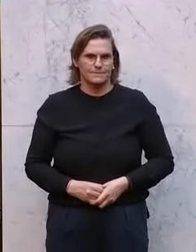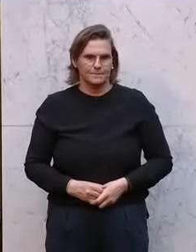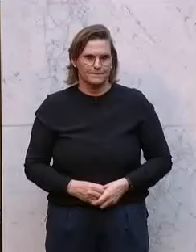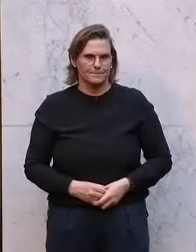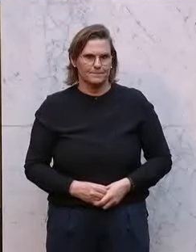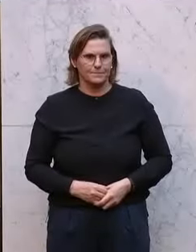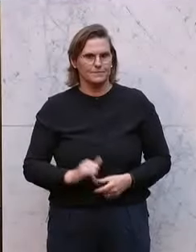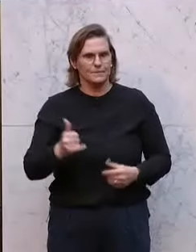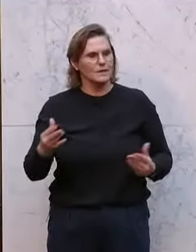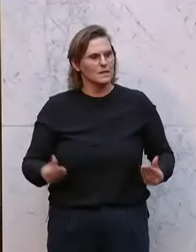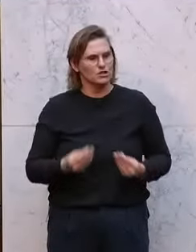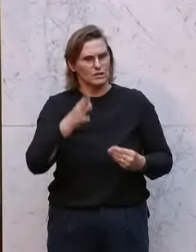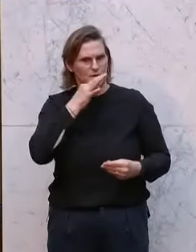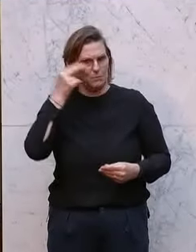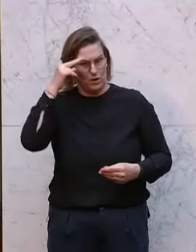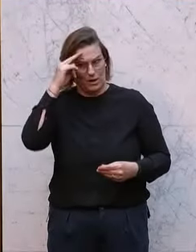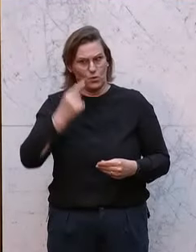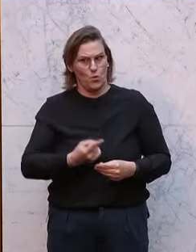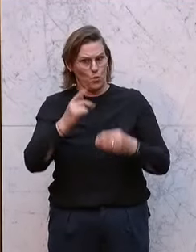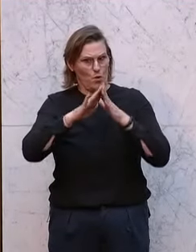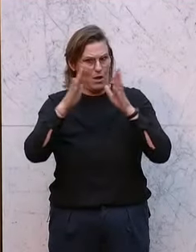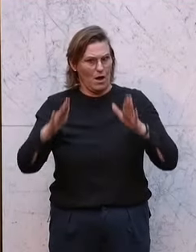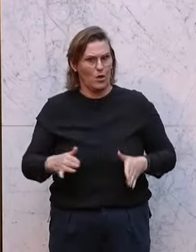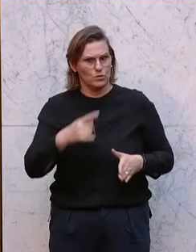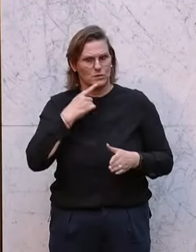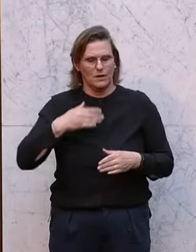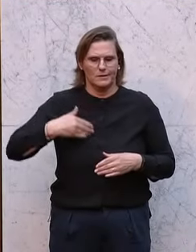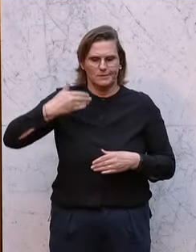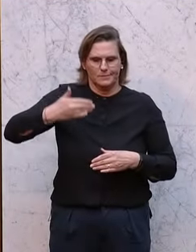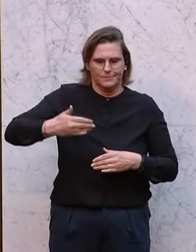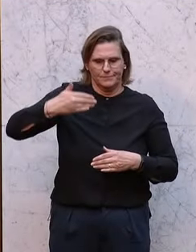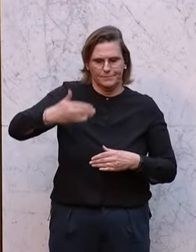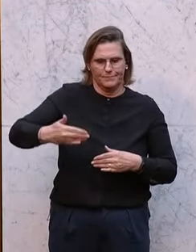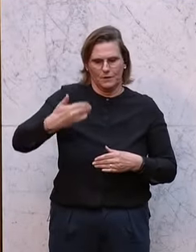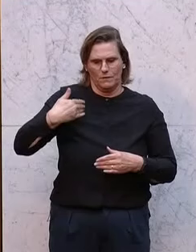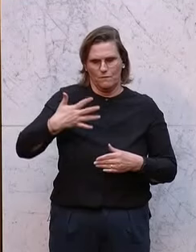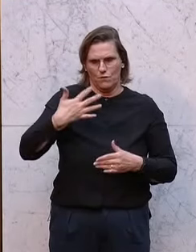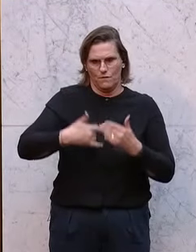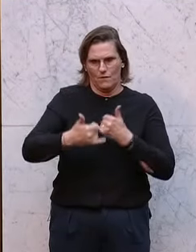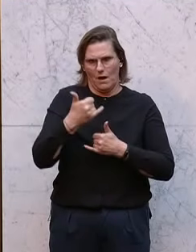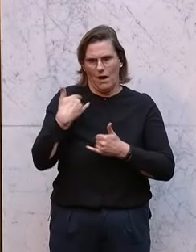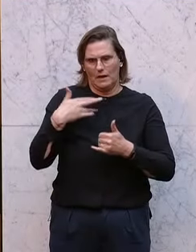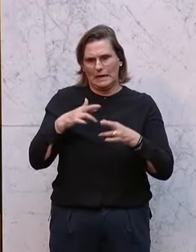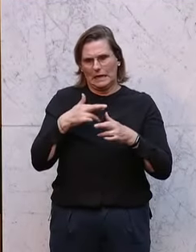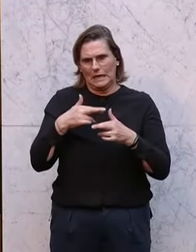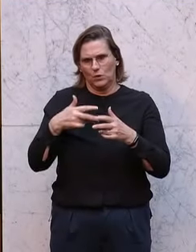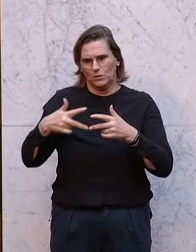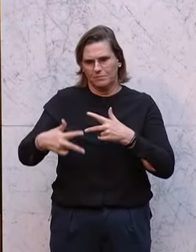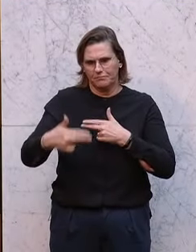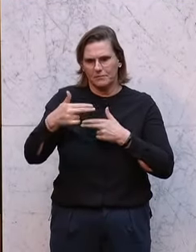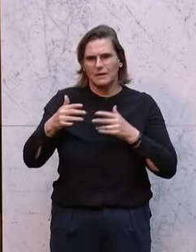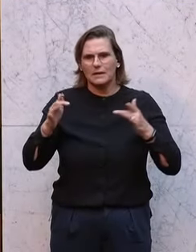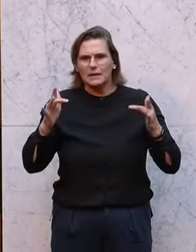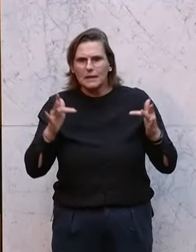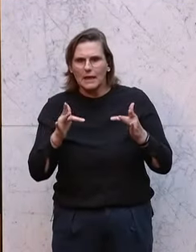Ja, geschätzte Damen und Herren, das Hohen Haus spricht sich laufend die ganzen letzten fünf Jahre in dieser Regierungsperiode gegen Gewalt,